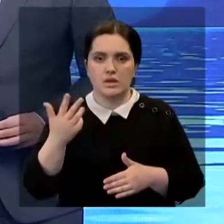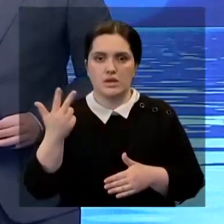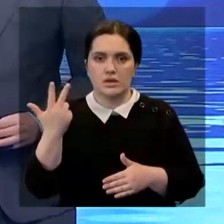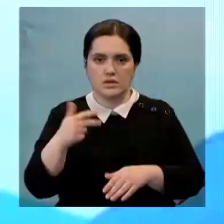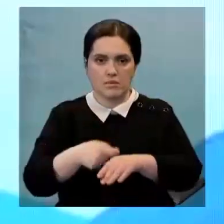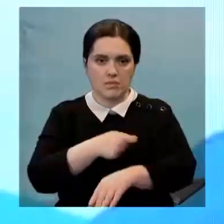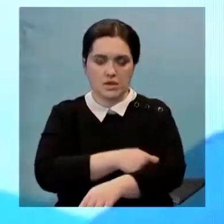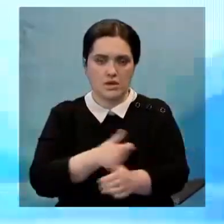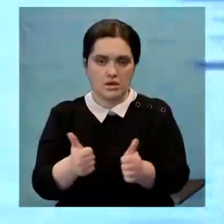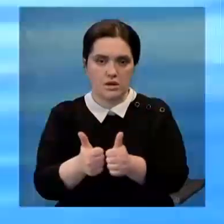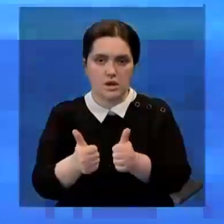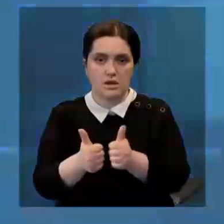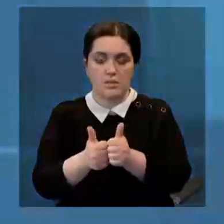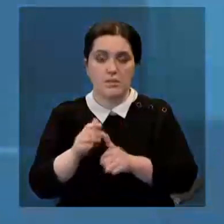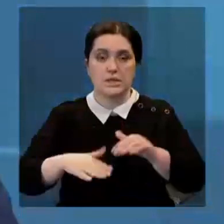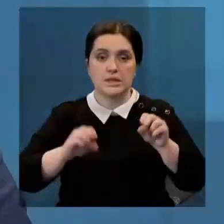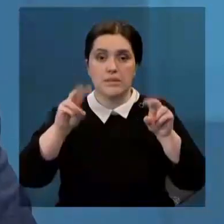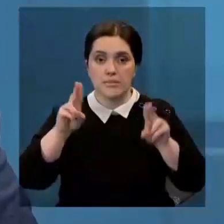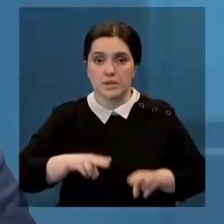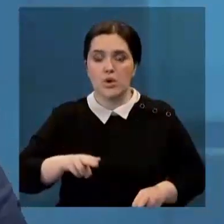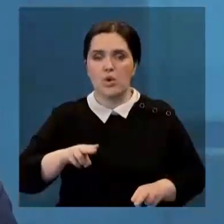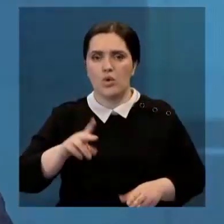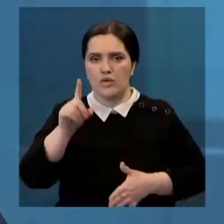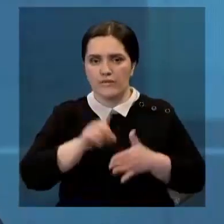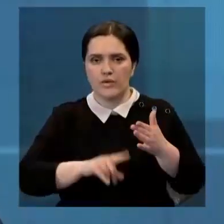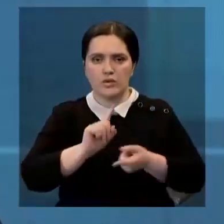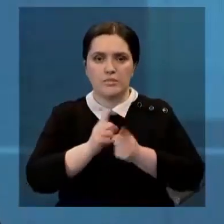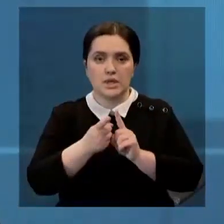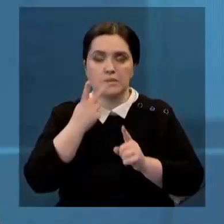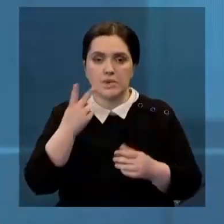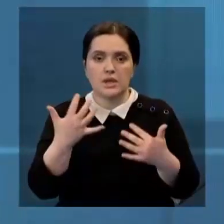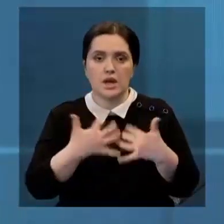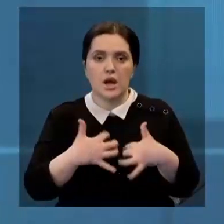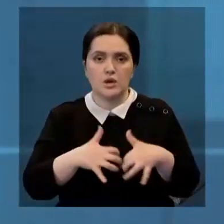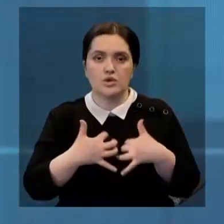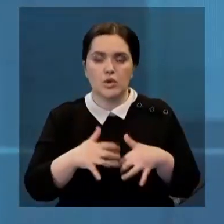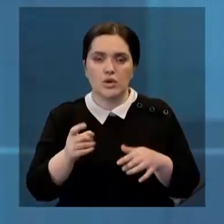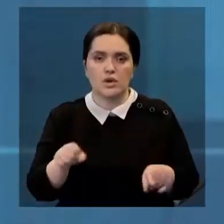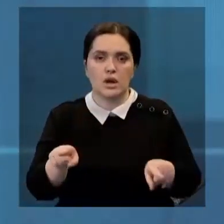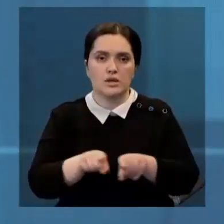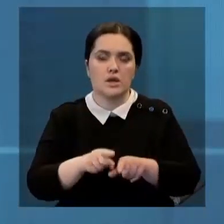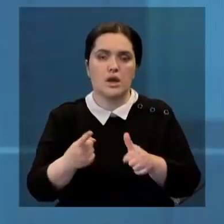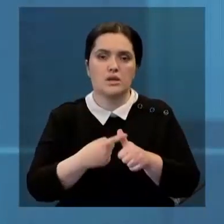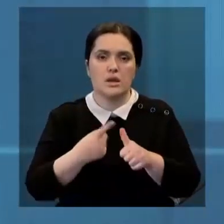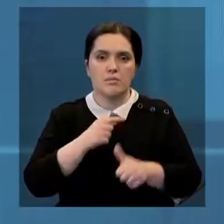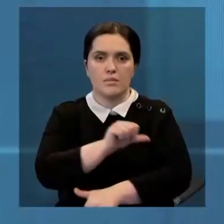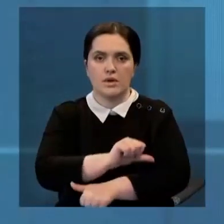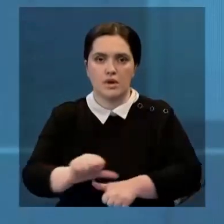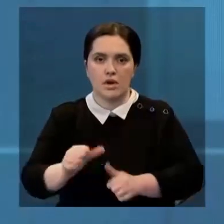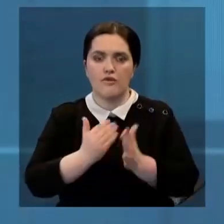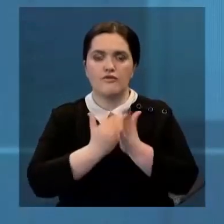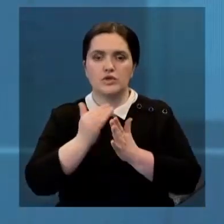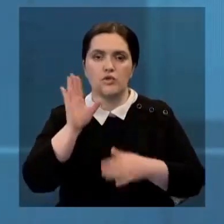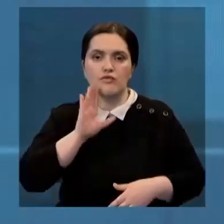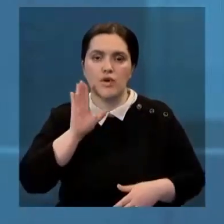метров. Однако специалисты уверяют – нам необходимо пересмотреть расчеты и полагаться на так называемую отметку высоких вод.